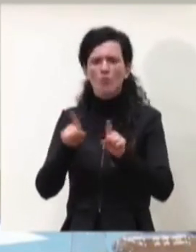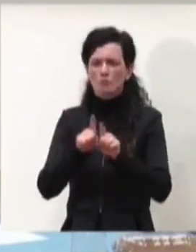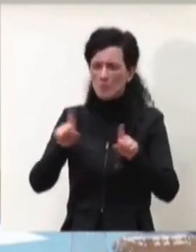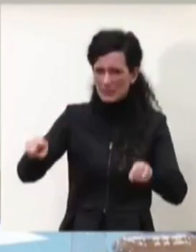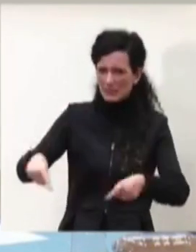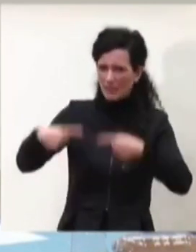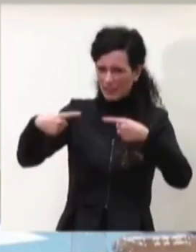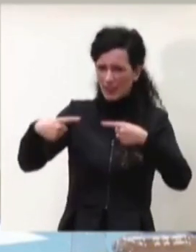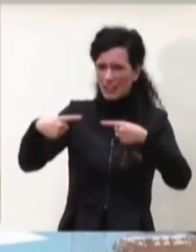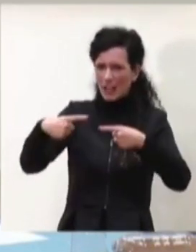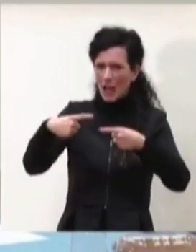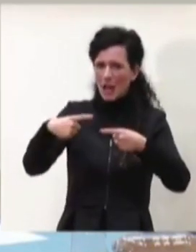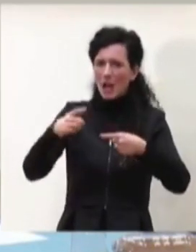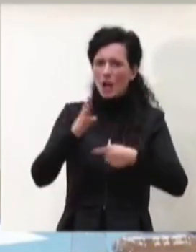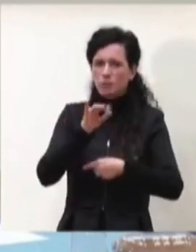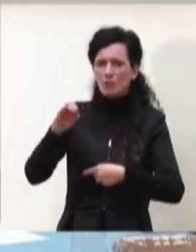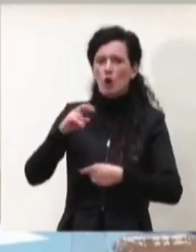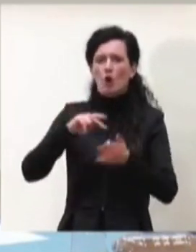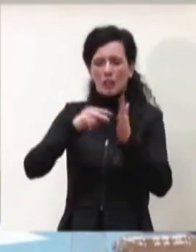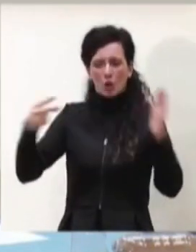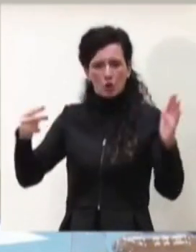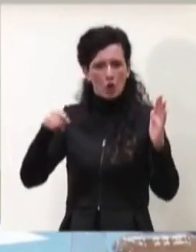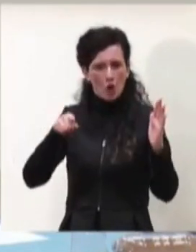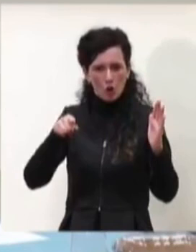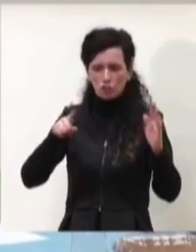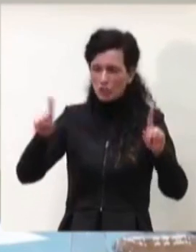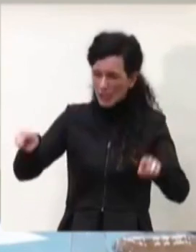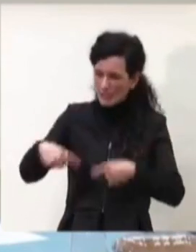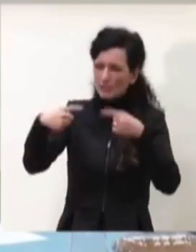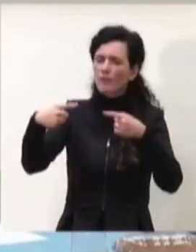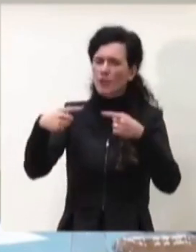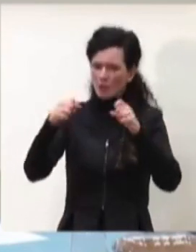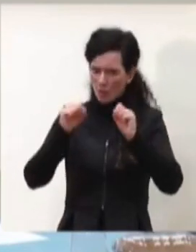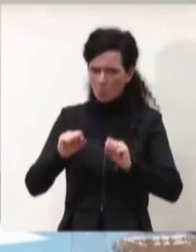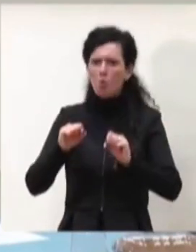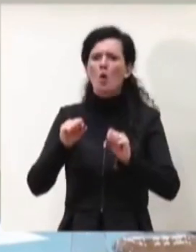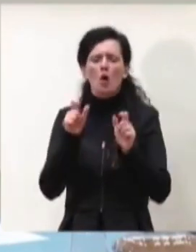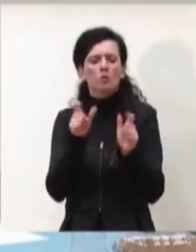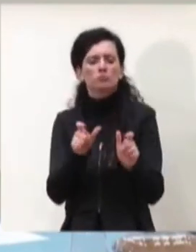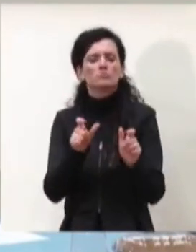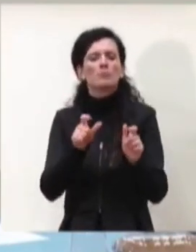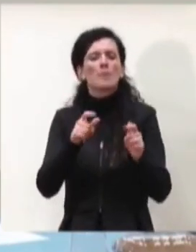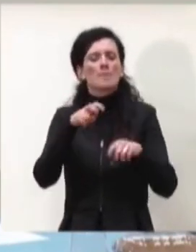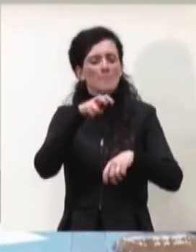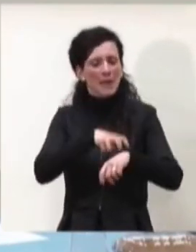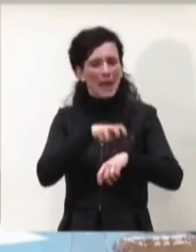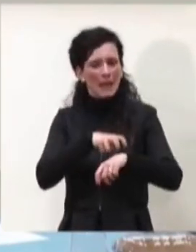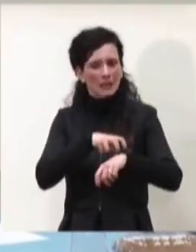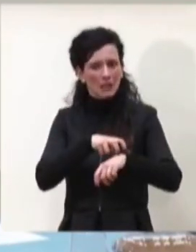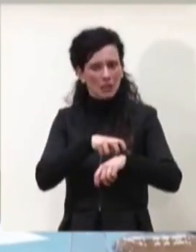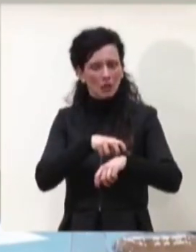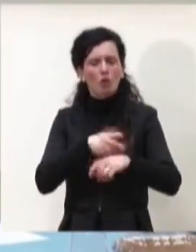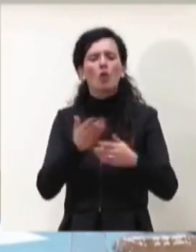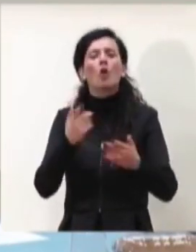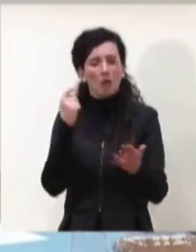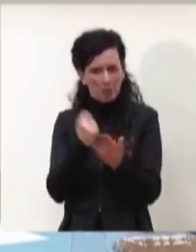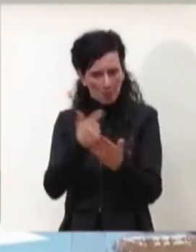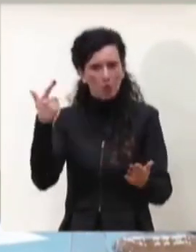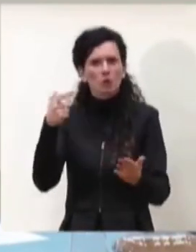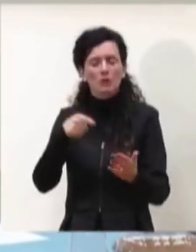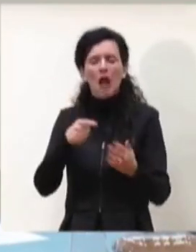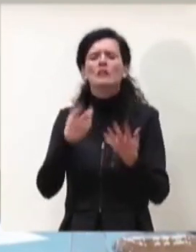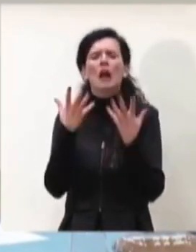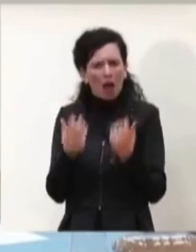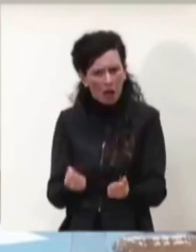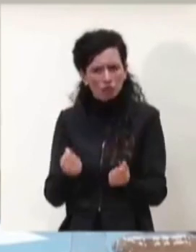biotecnologiche che è in campo medico assolutamente più importanti e